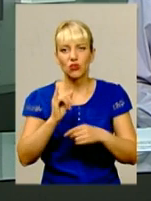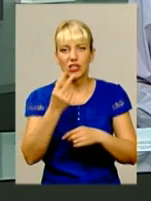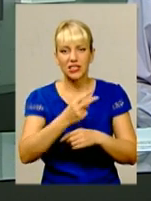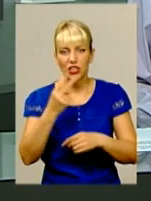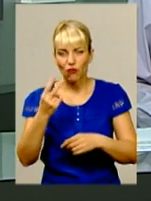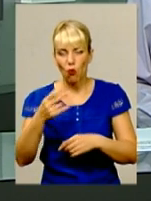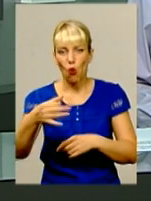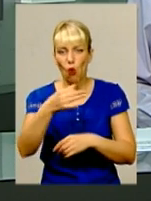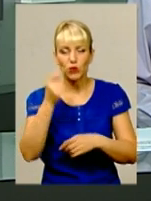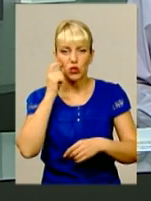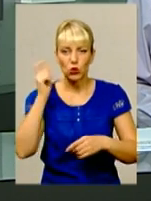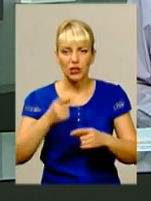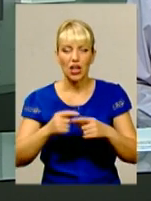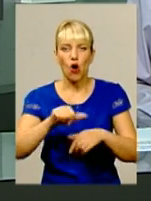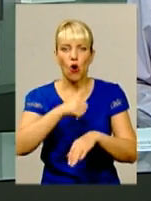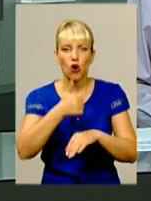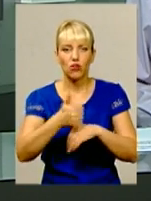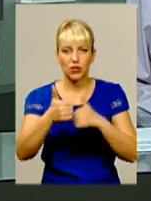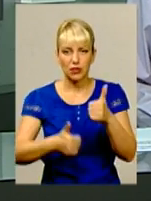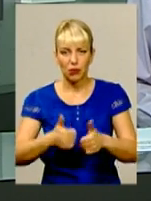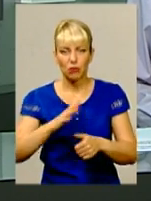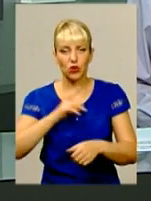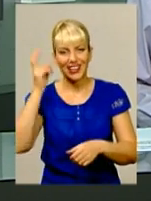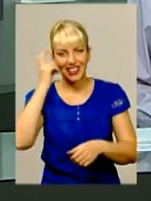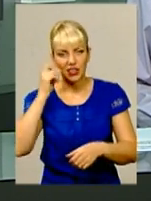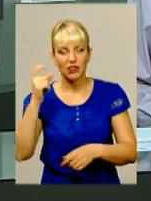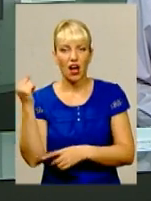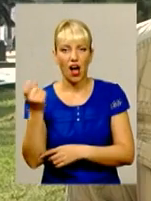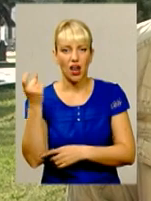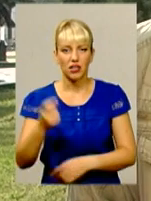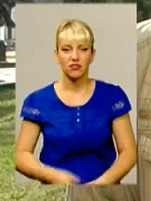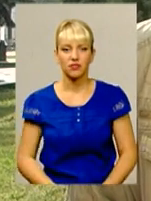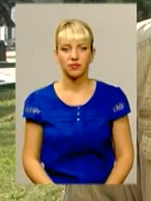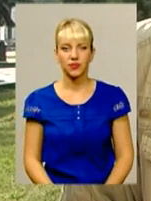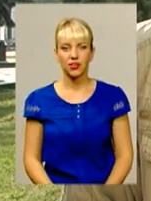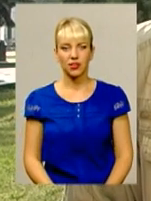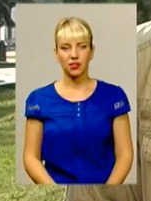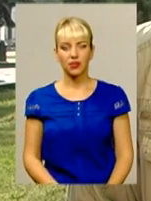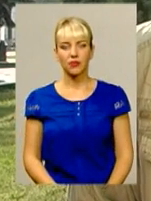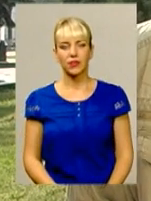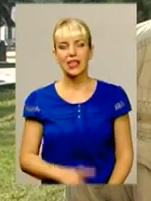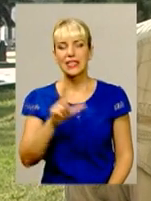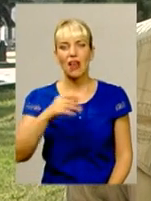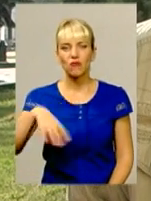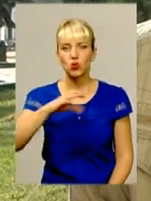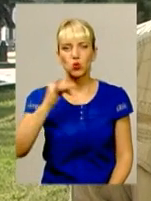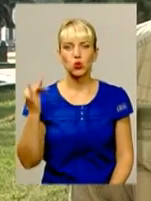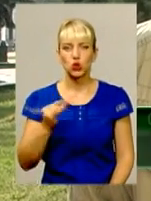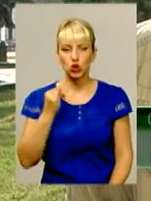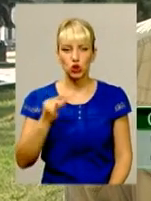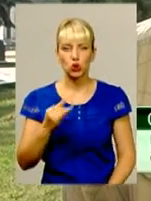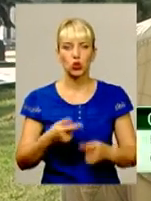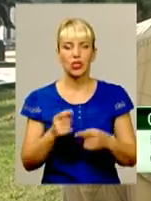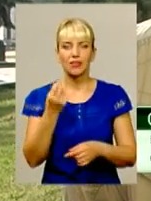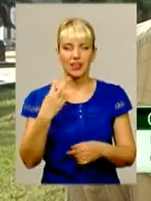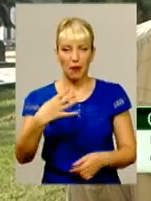Головними суперниками подолян були кияни та харків'яни. Впервые за всю историю. Из 12